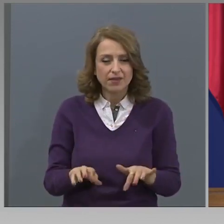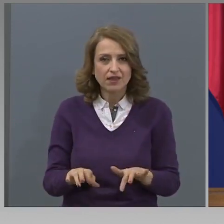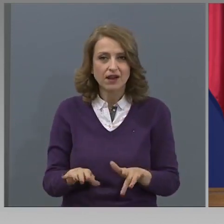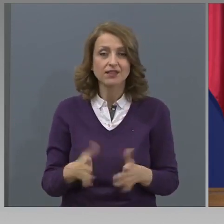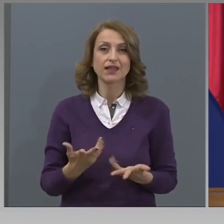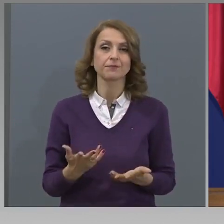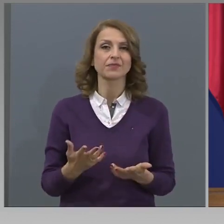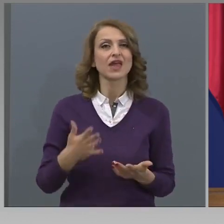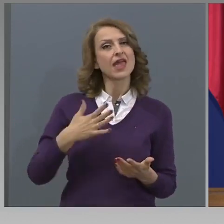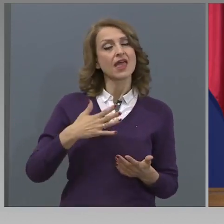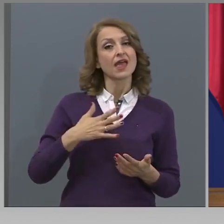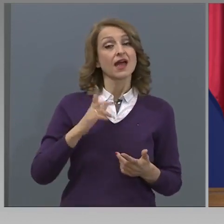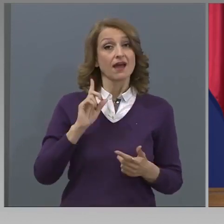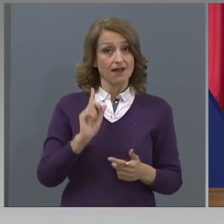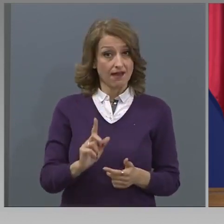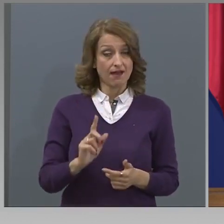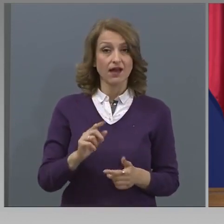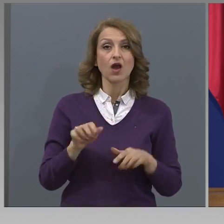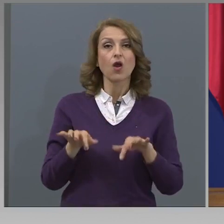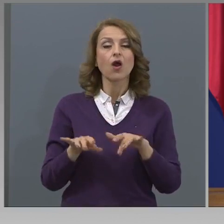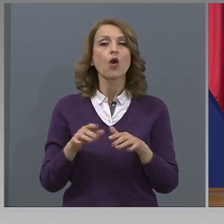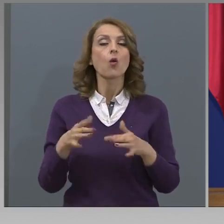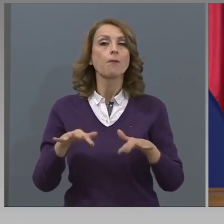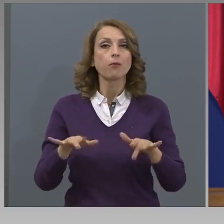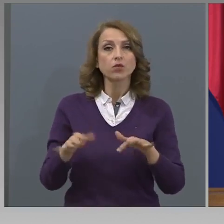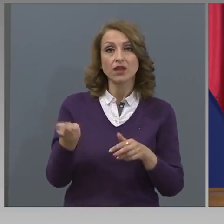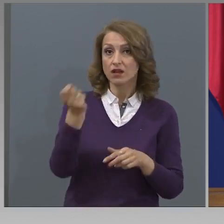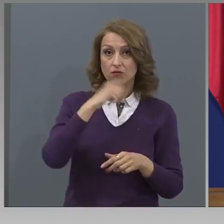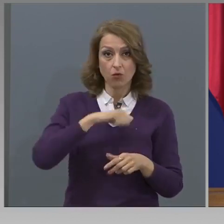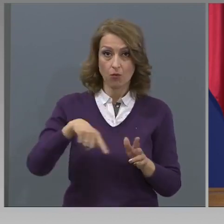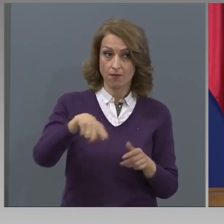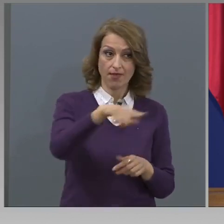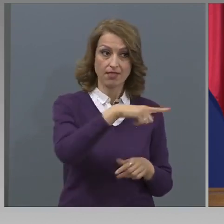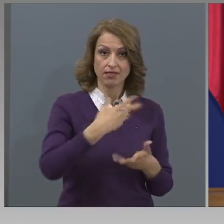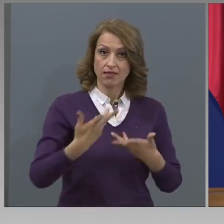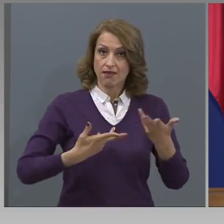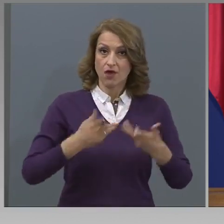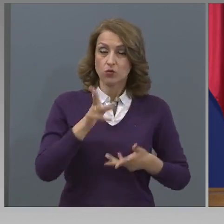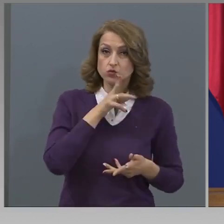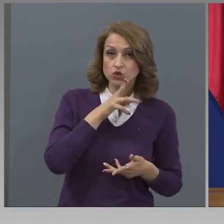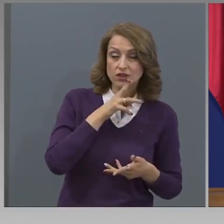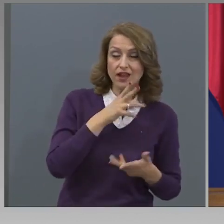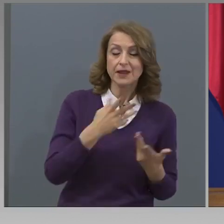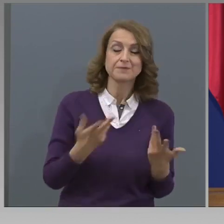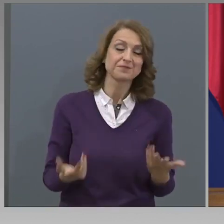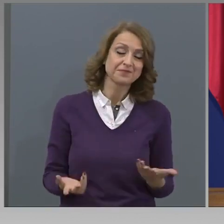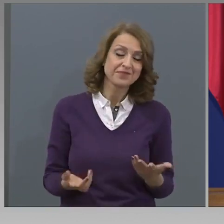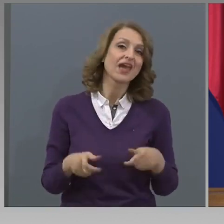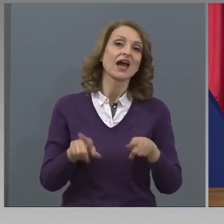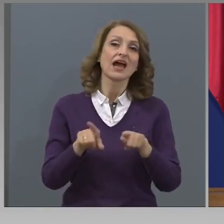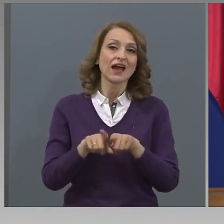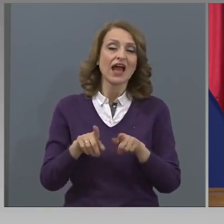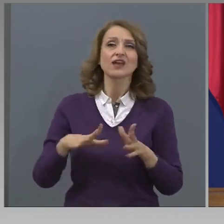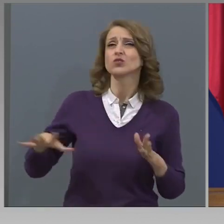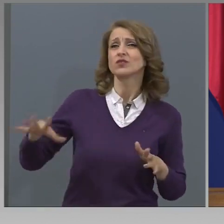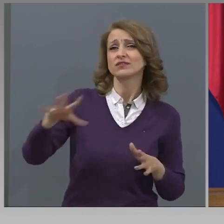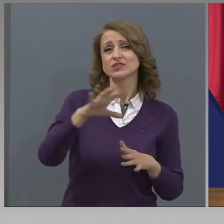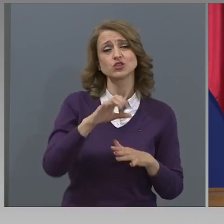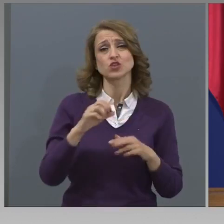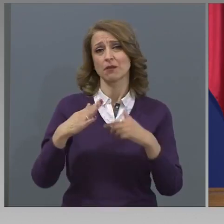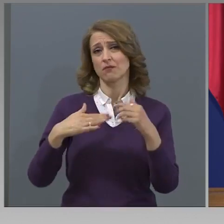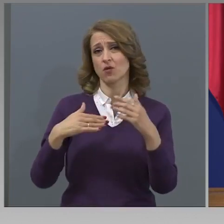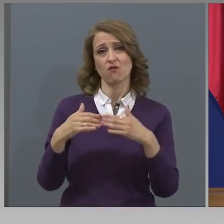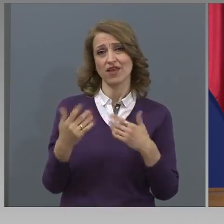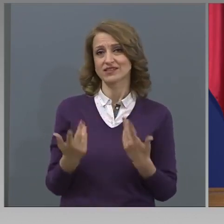е достатъчно. Що се отнася до компютърните умения на учителите, както във всички професии, както ни е обща възрастова структура, така ви